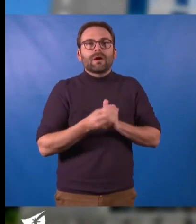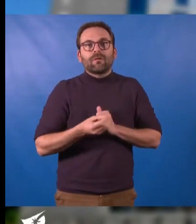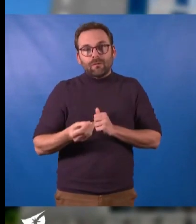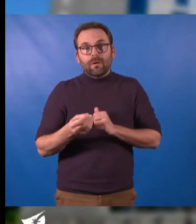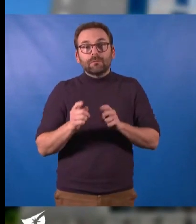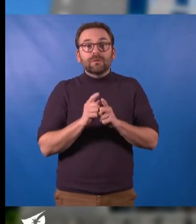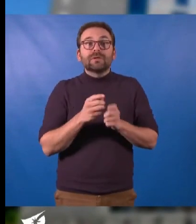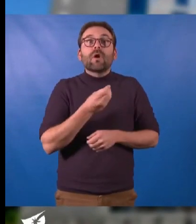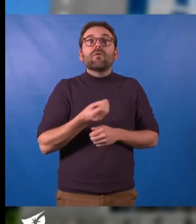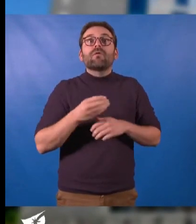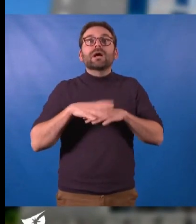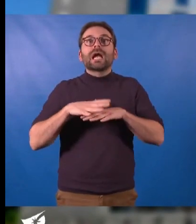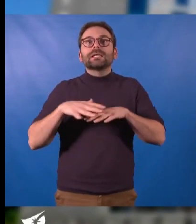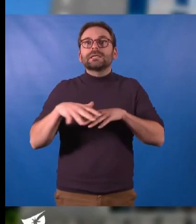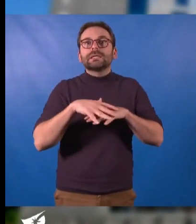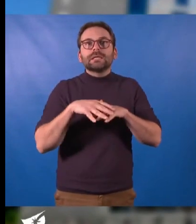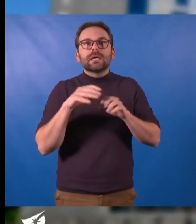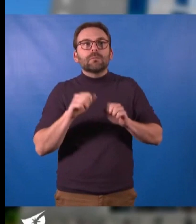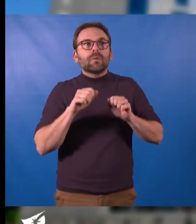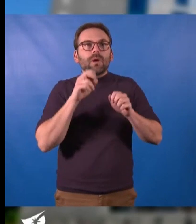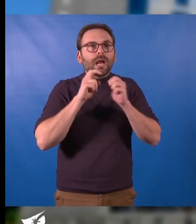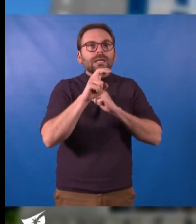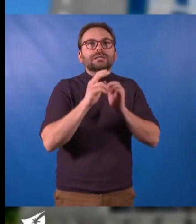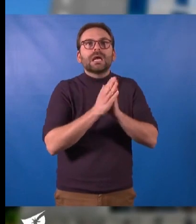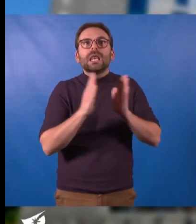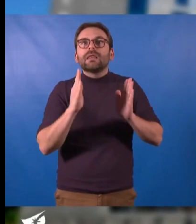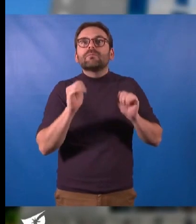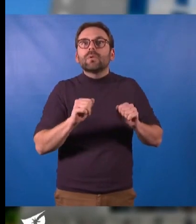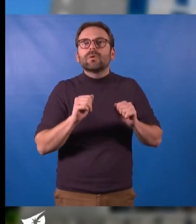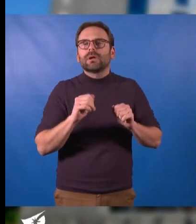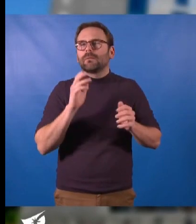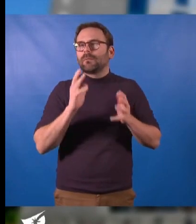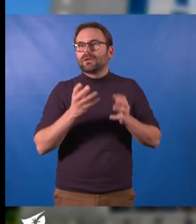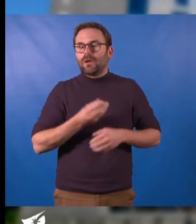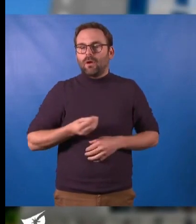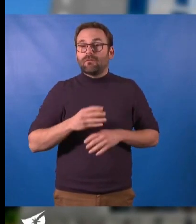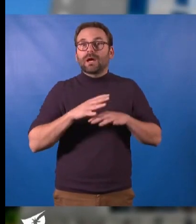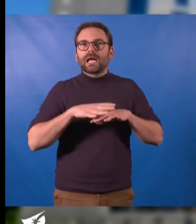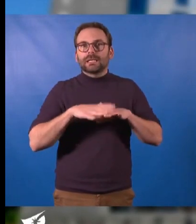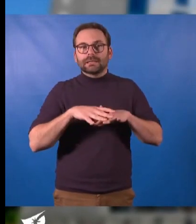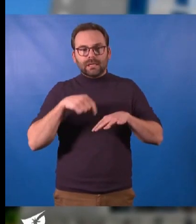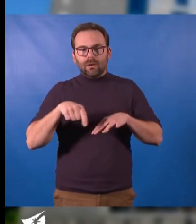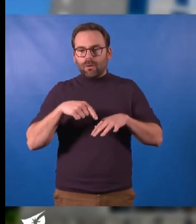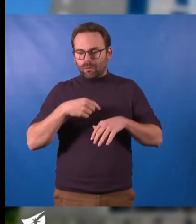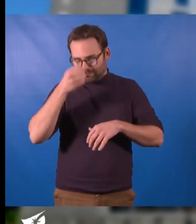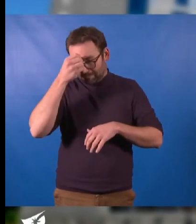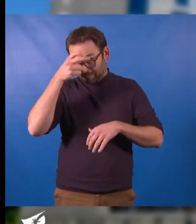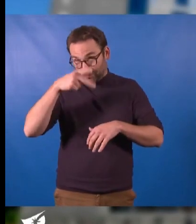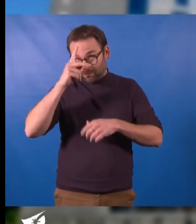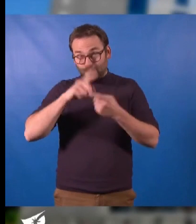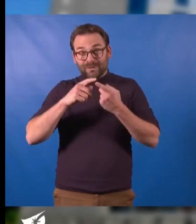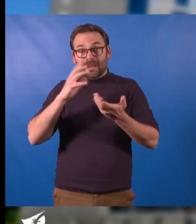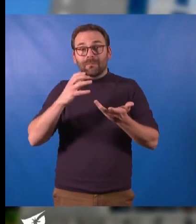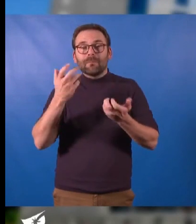les enfants du quartier à aller chercher des libres. Et peut-être que les enfants de ce quartier ont une meilleure connaissance que d'autres enfants sur les